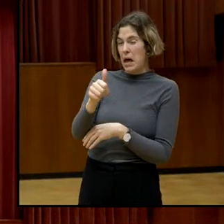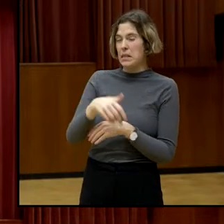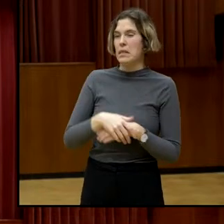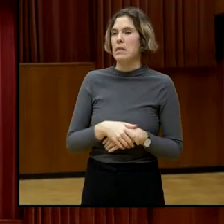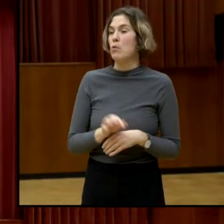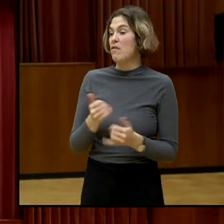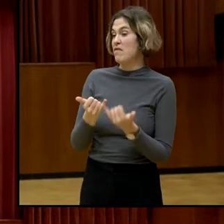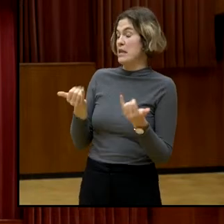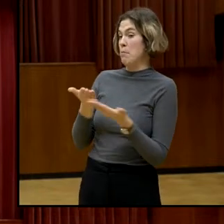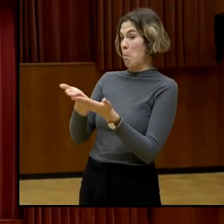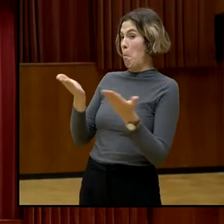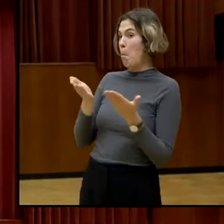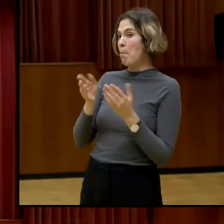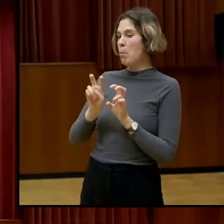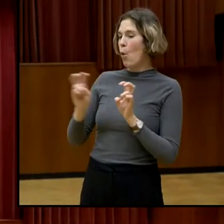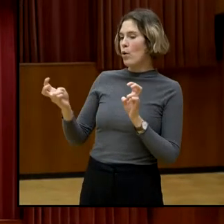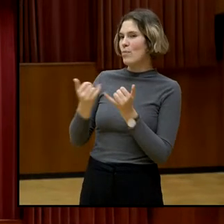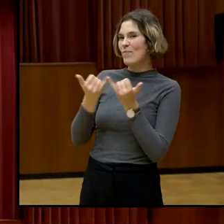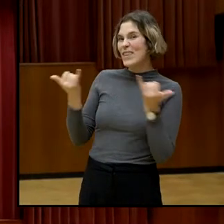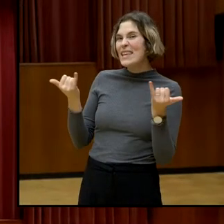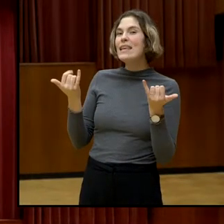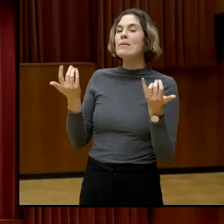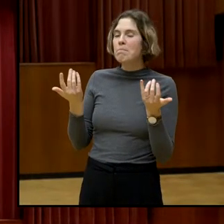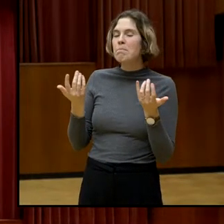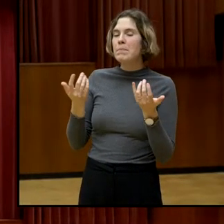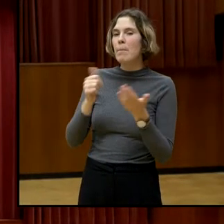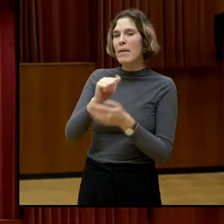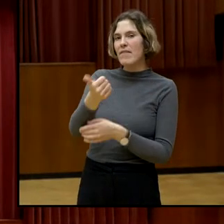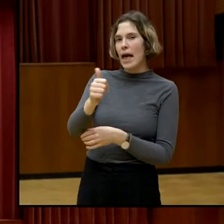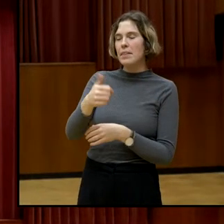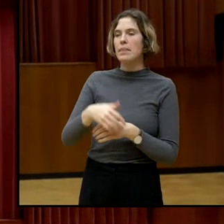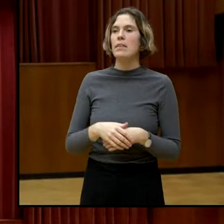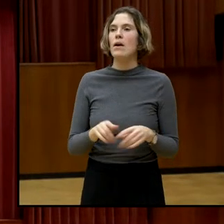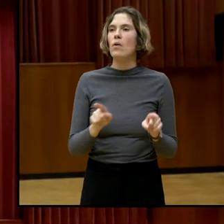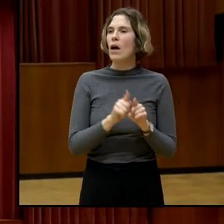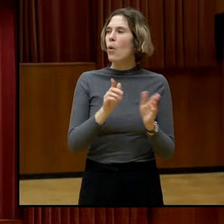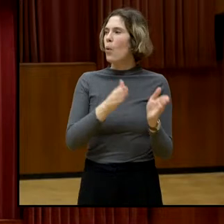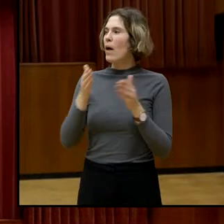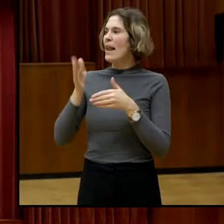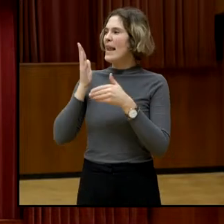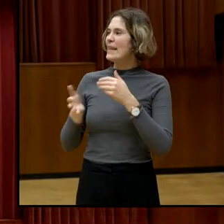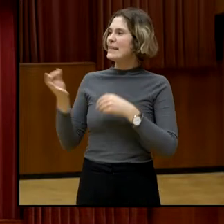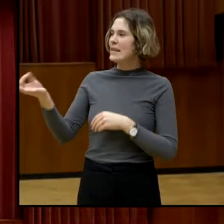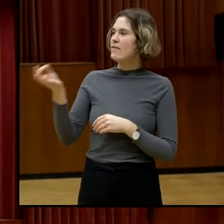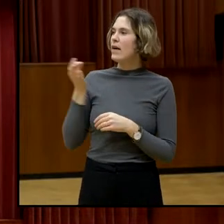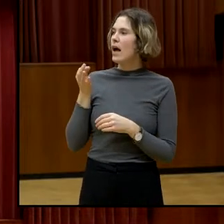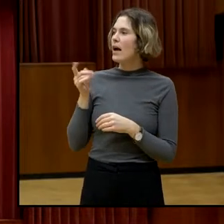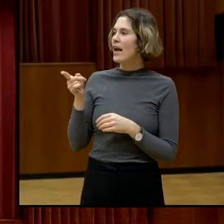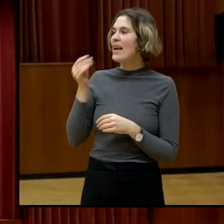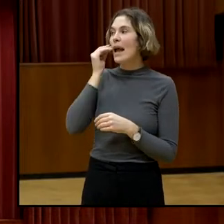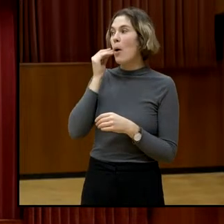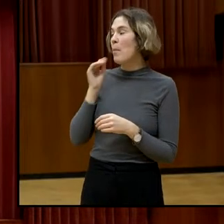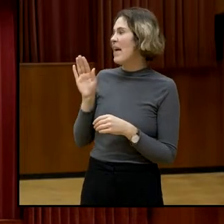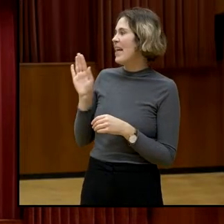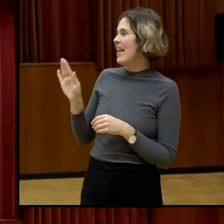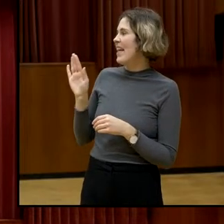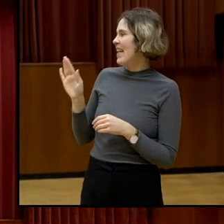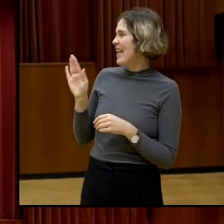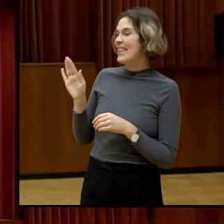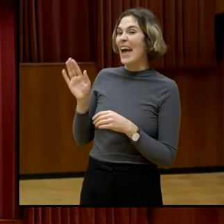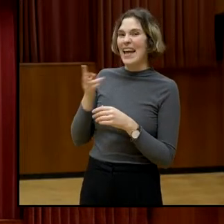oder wie ihr das bewerten würdet. Und dann jetzt natürlich die Frage, ich glaube, die ist sehr gut bei dir, Karlinde,